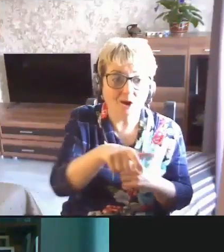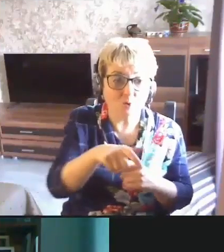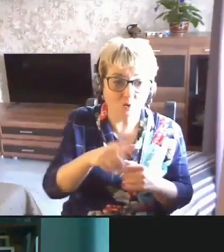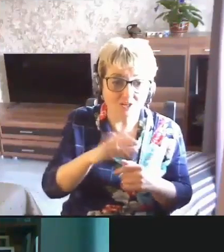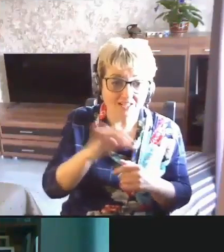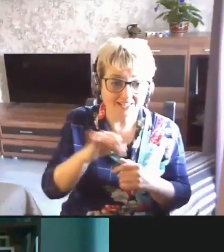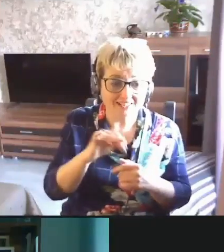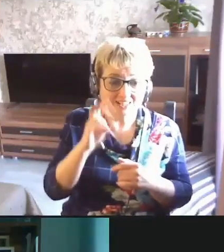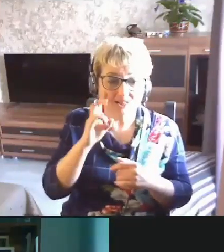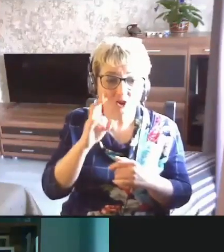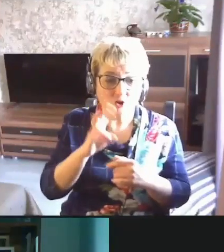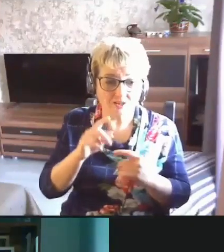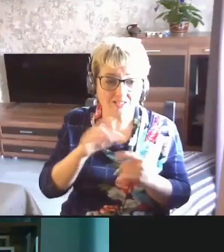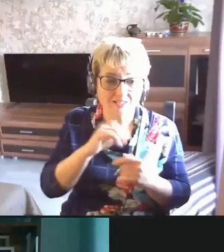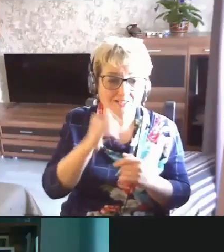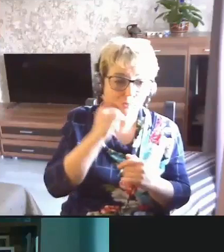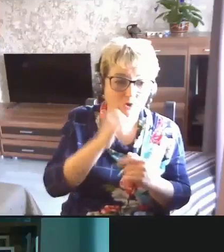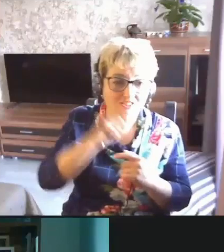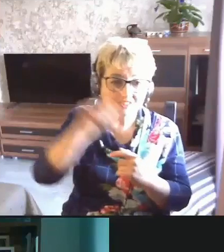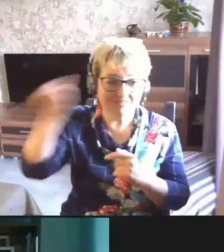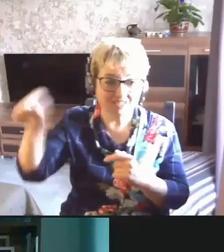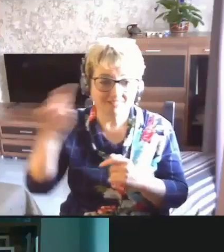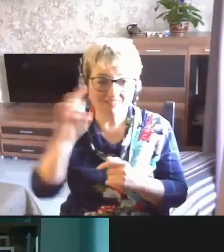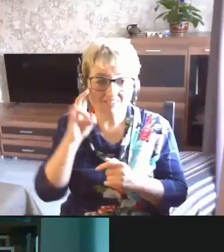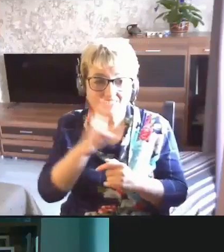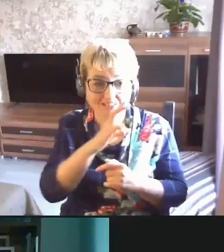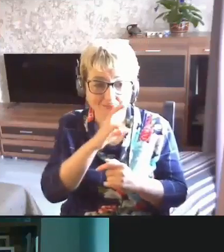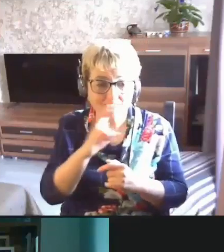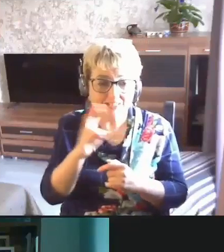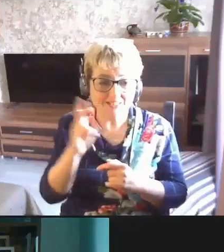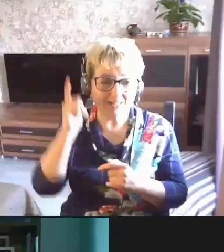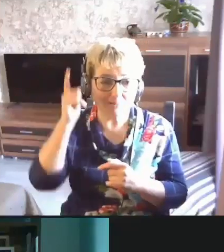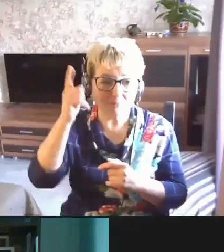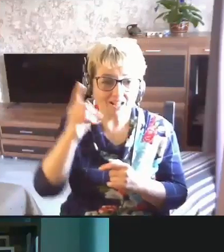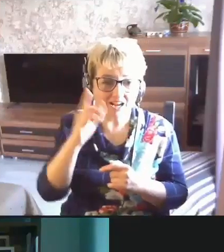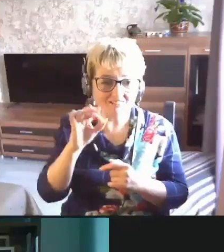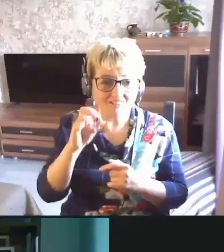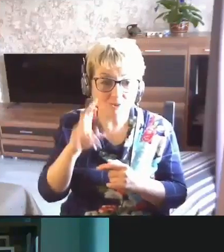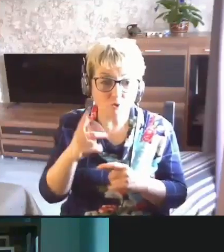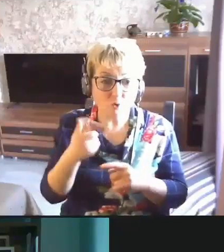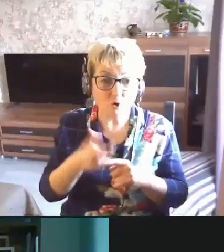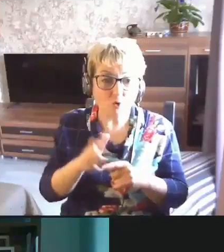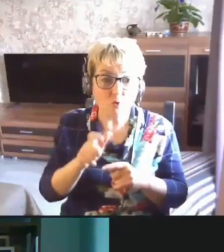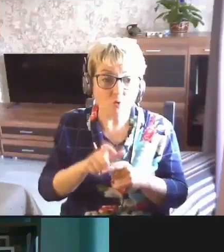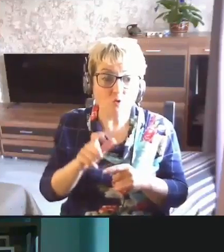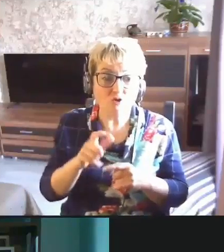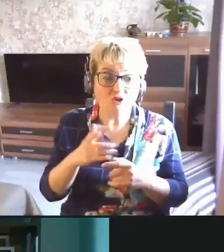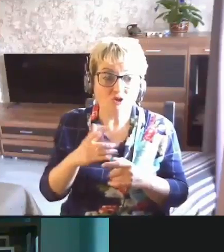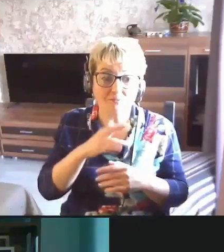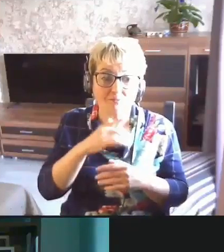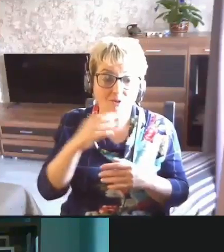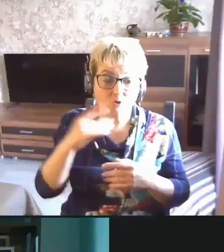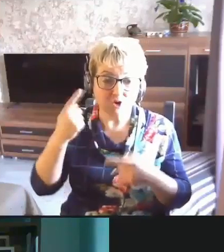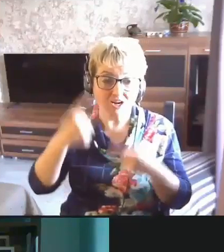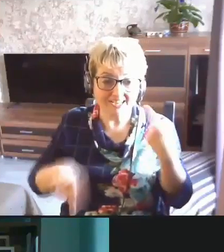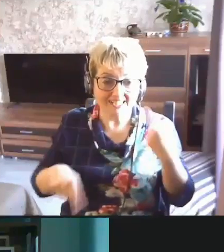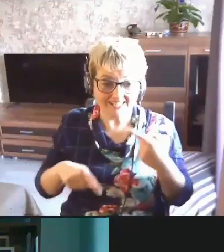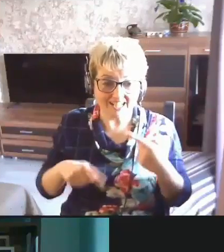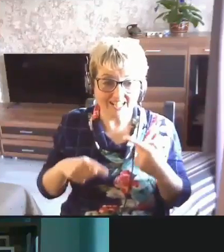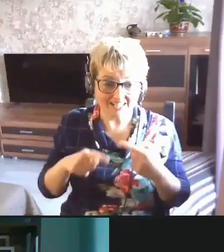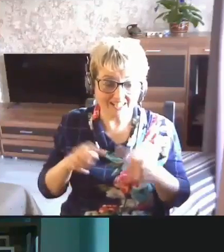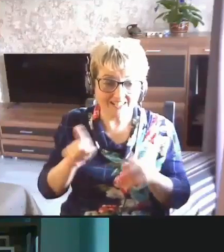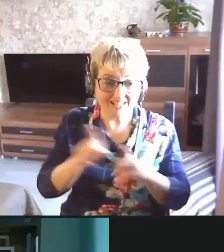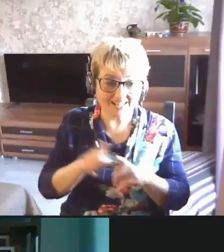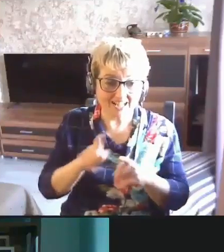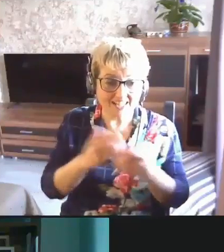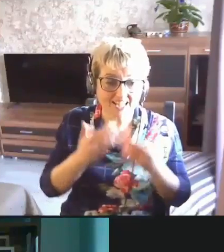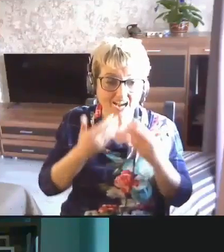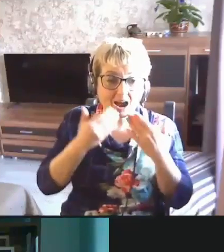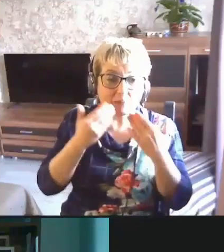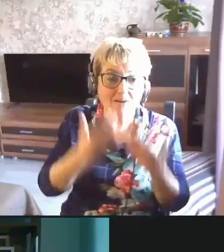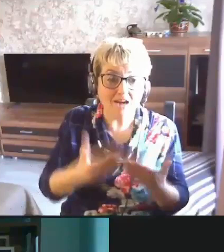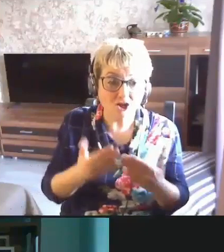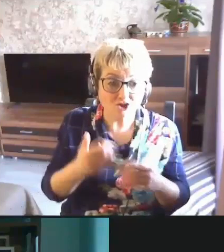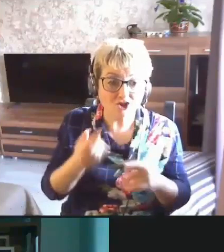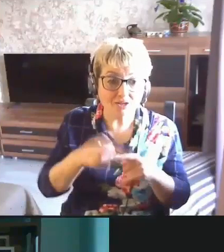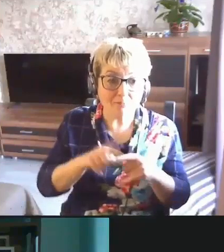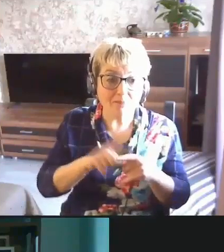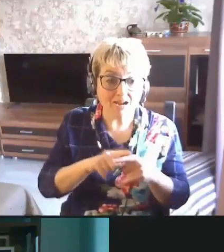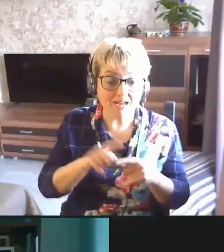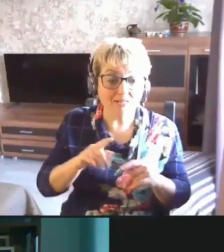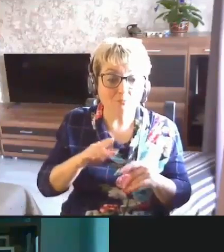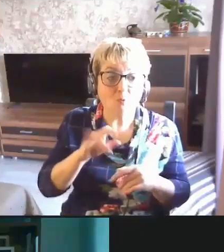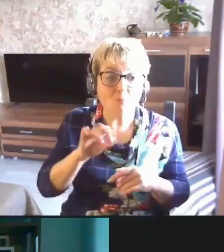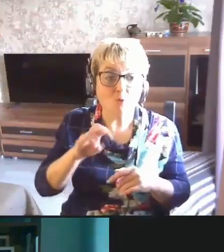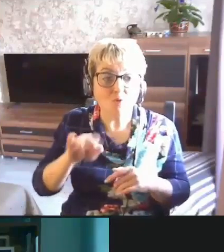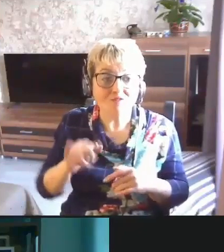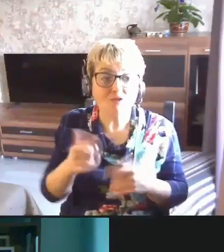допустим, Новосибир, Дальний Восток, и это, как понимаете, очень много реанимационных обращений по этому